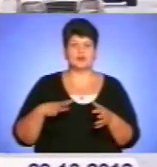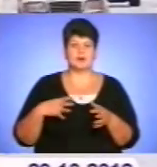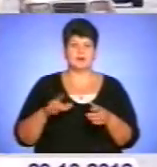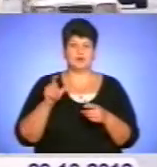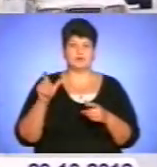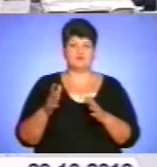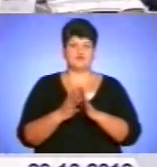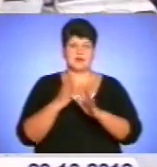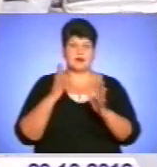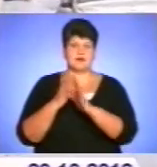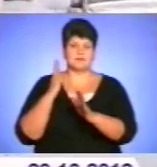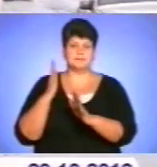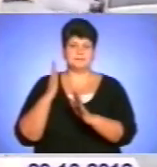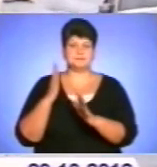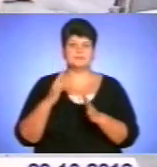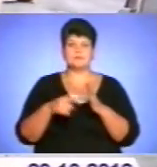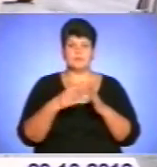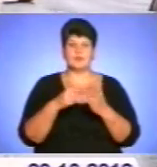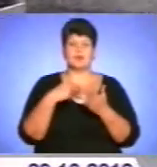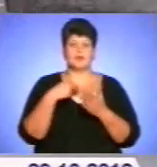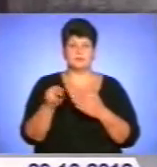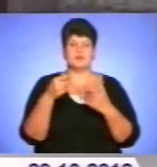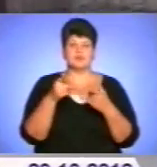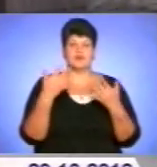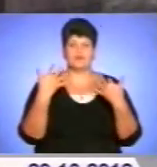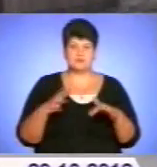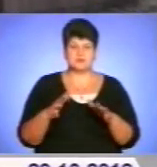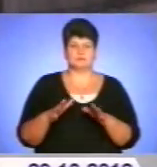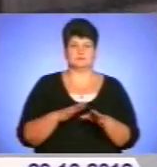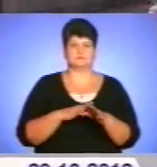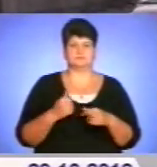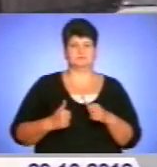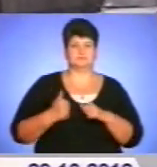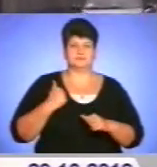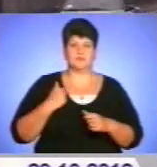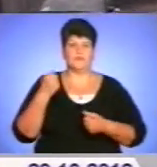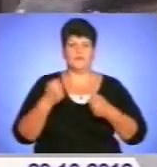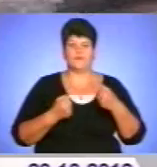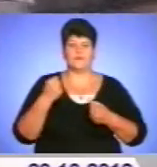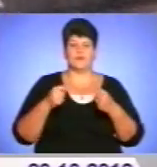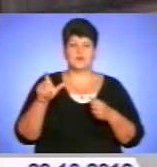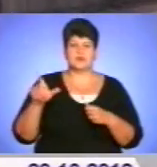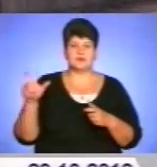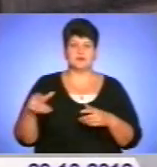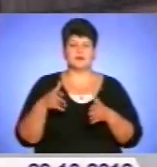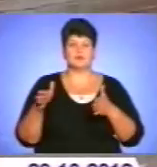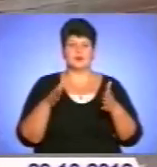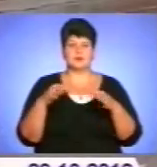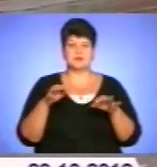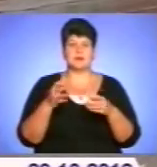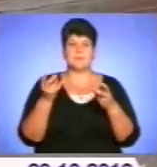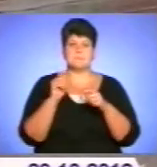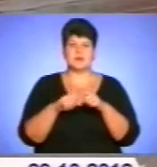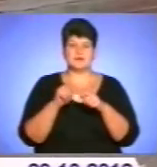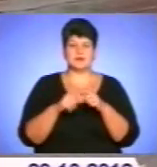черзі. Отож, колеса придбані і ви уже впевнений водій на дорозі. Окрім цього, перевірити технічний стан вашого